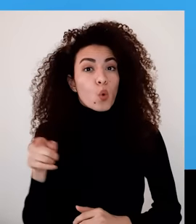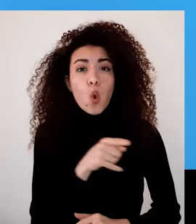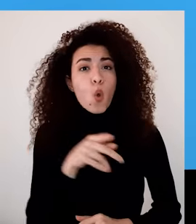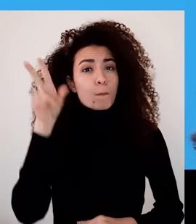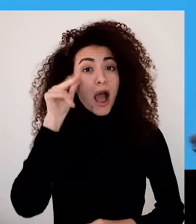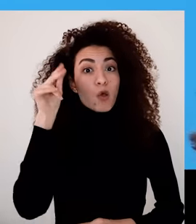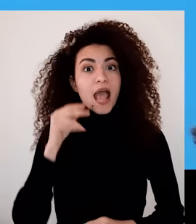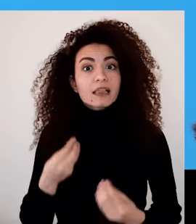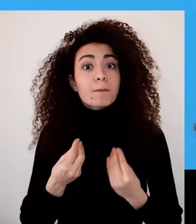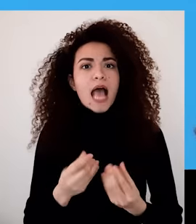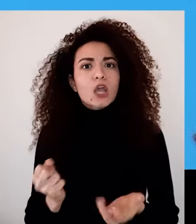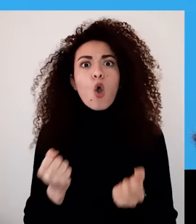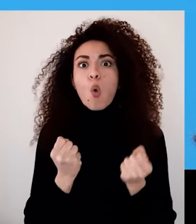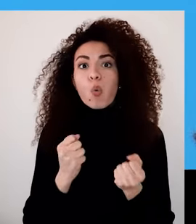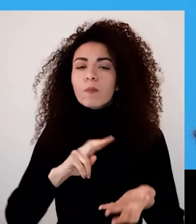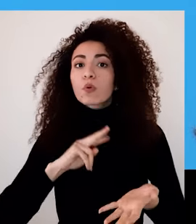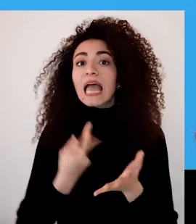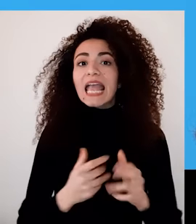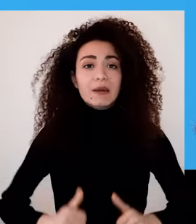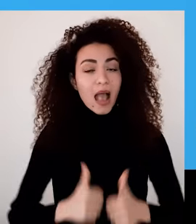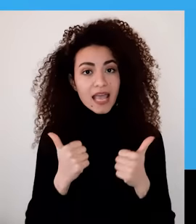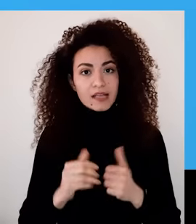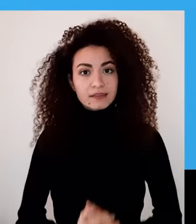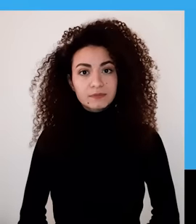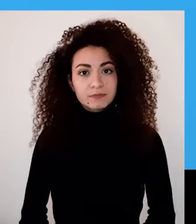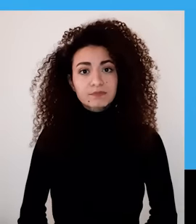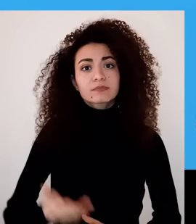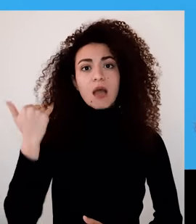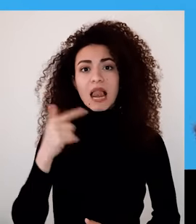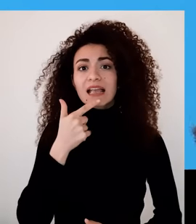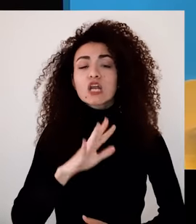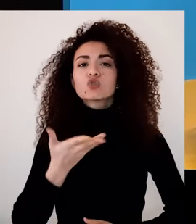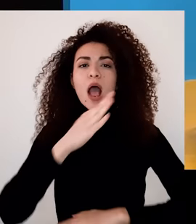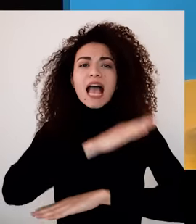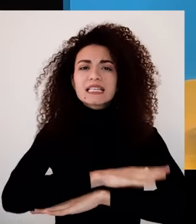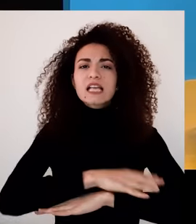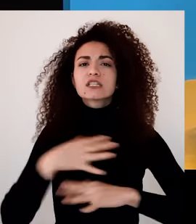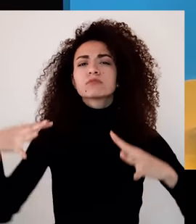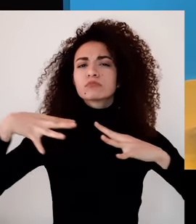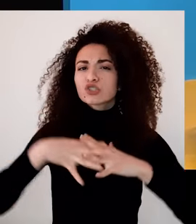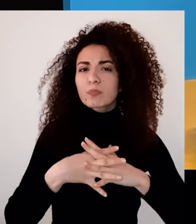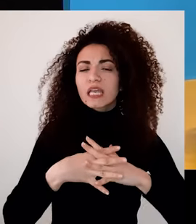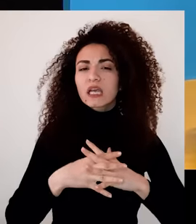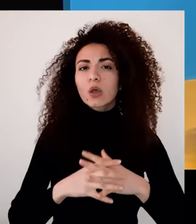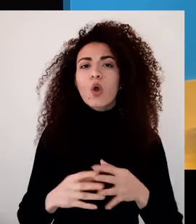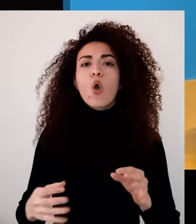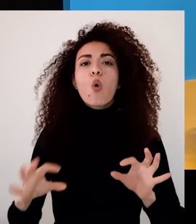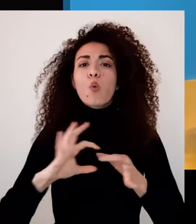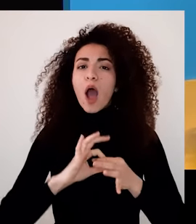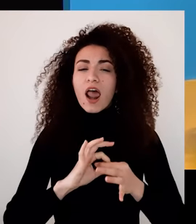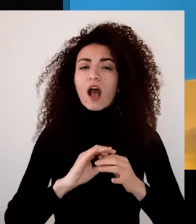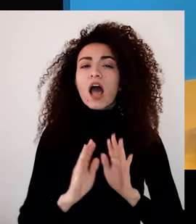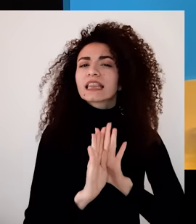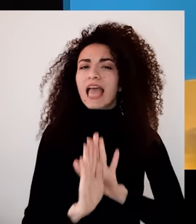مميزة وأنه يشكله نقطة قوة وتحول أكيد بحياتك بعد ما استعلضنا قصص التشبيك وتنمية